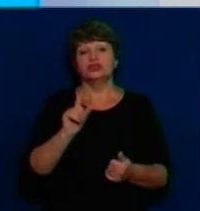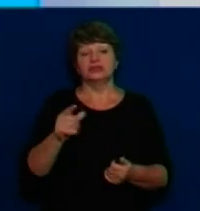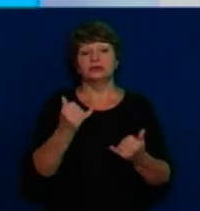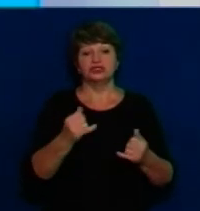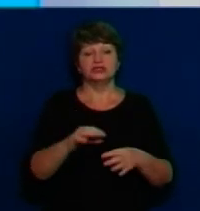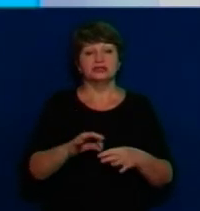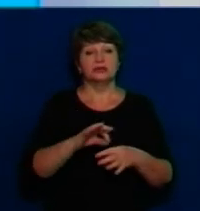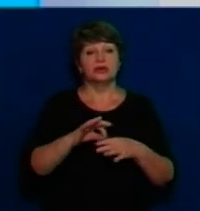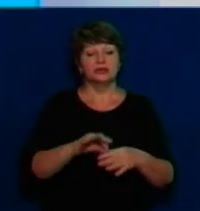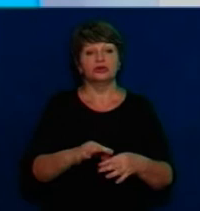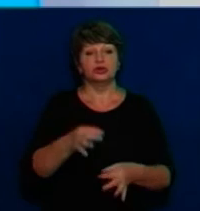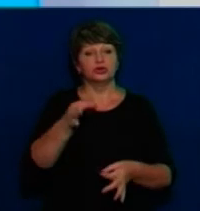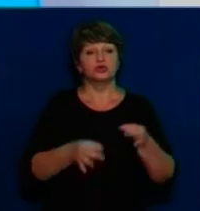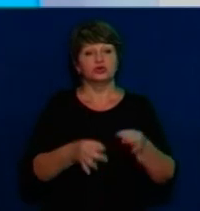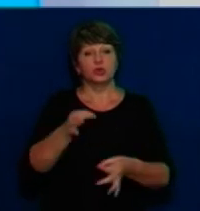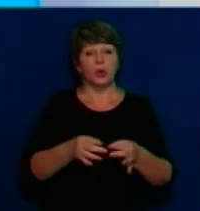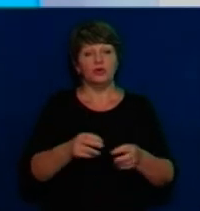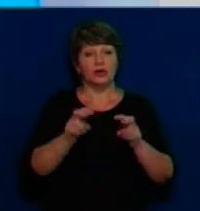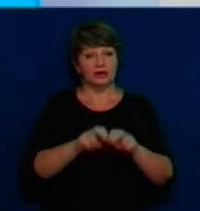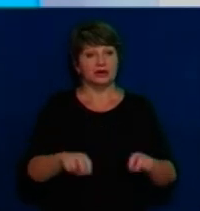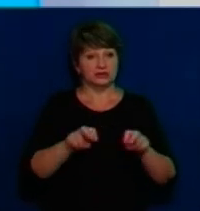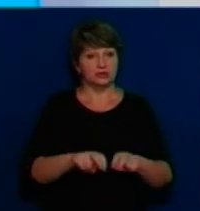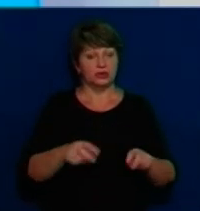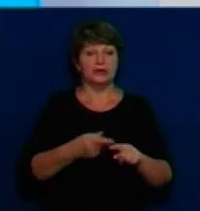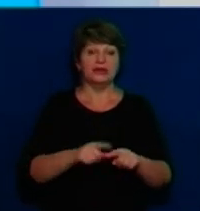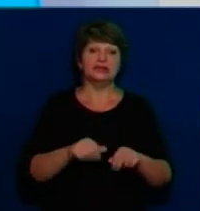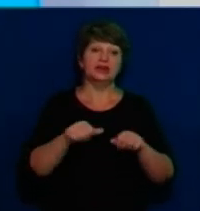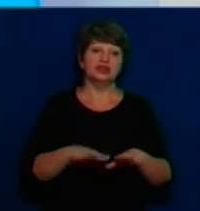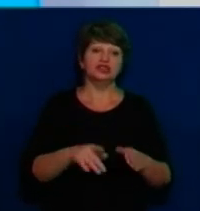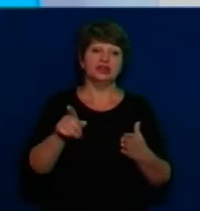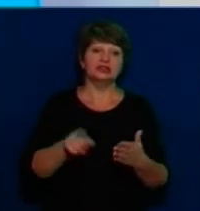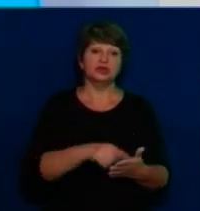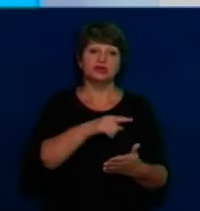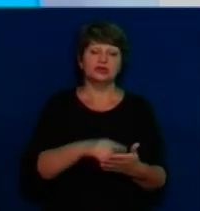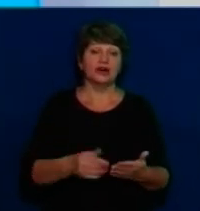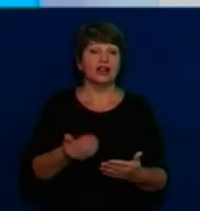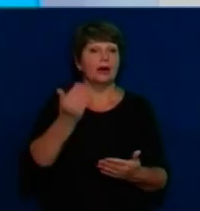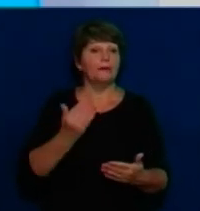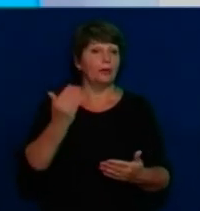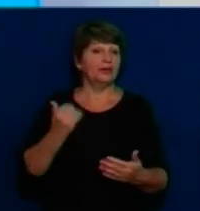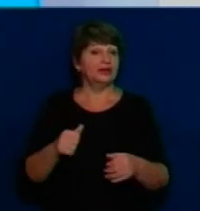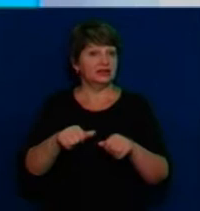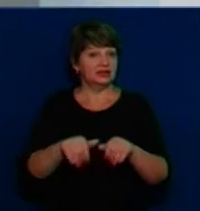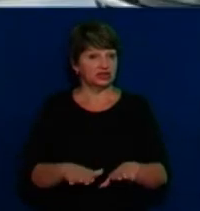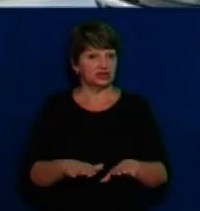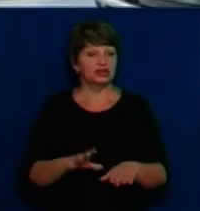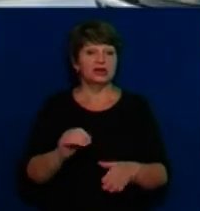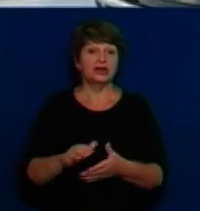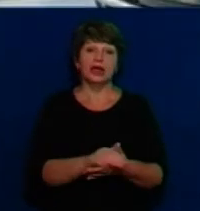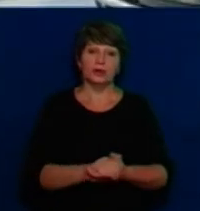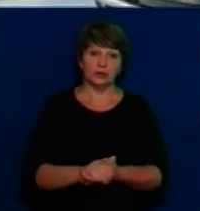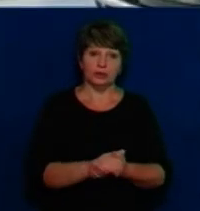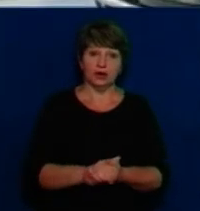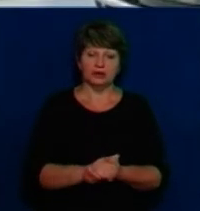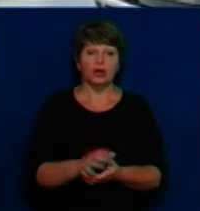розборки в громаді щодо цього рішення, бо це рішення, по суті, скасувало попереднє рішення ради і попереднє рішення громадського говорень